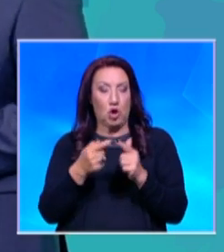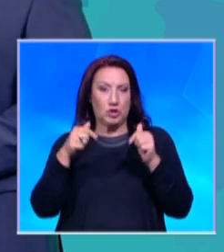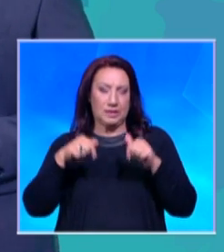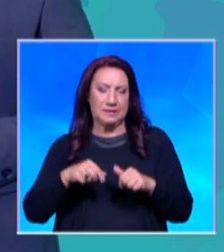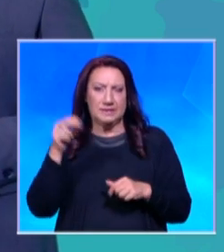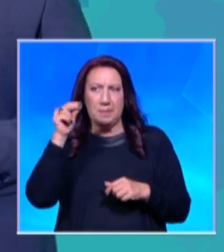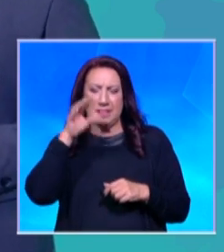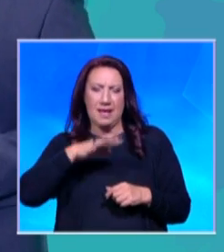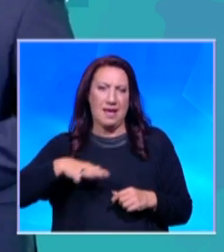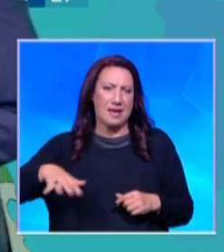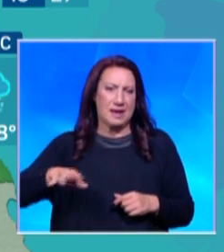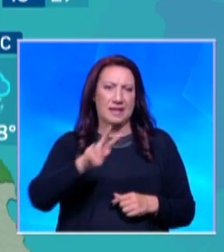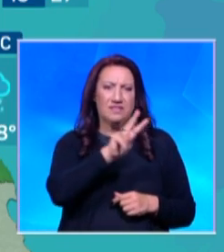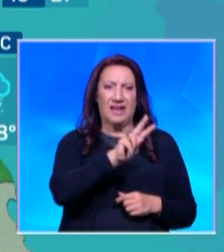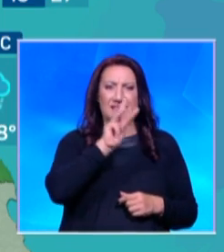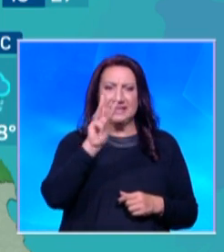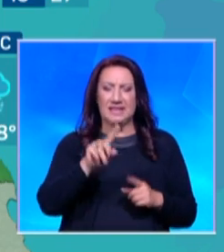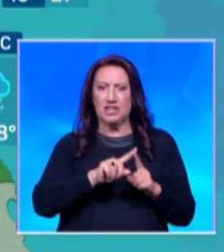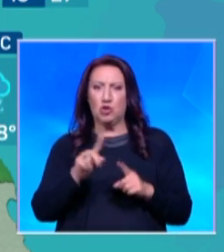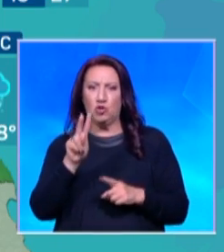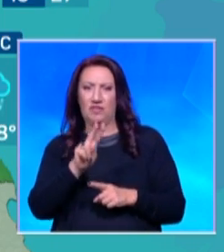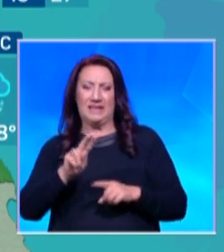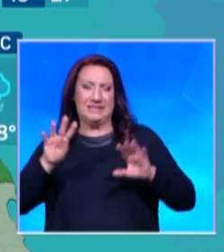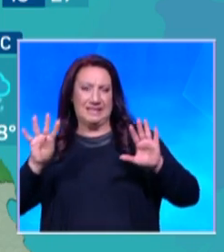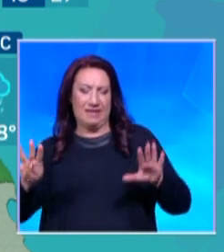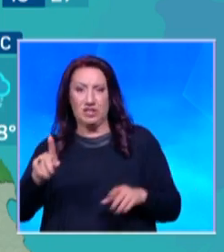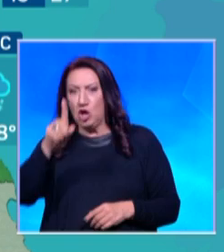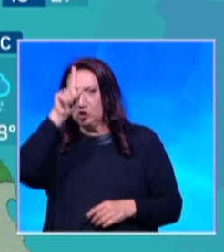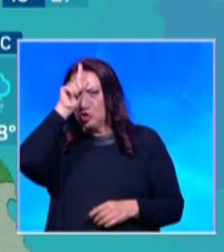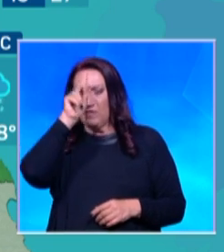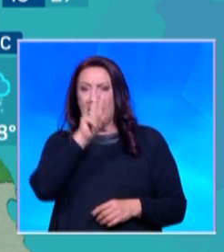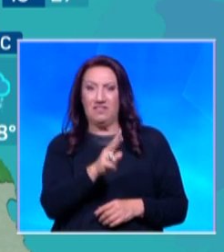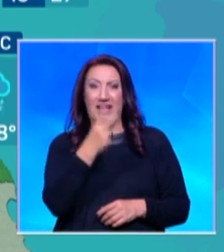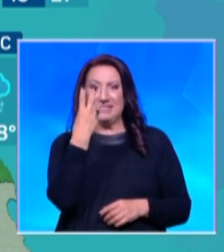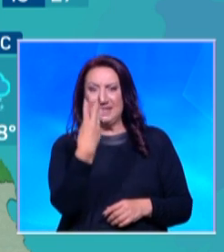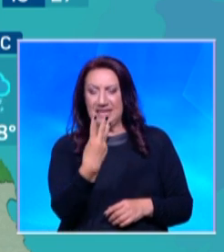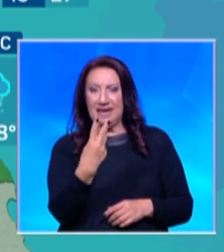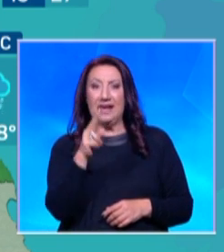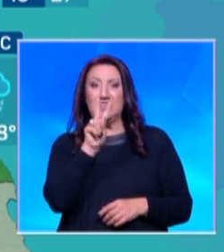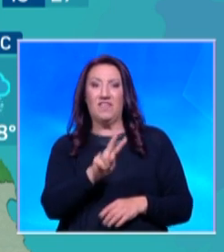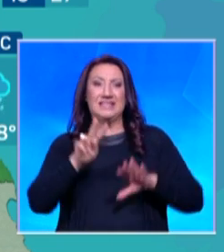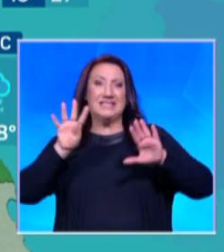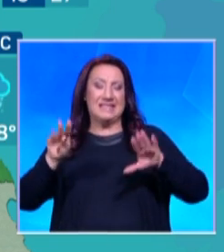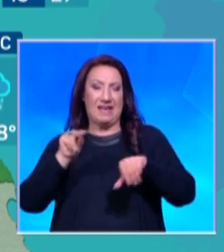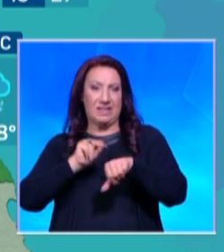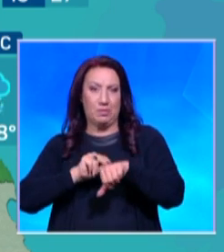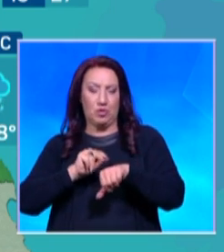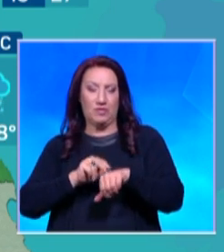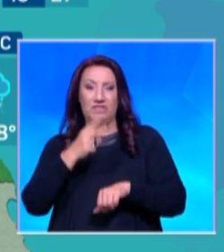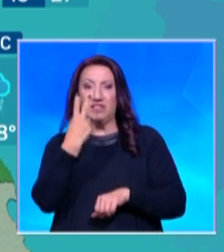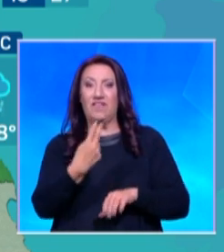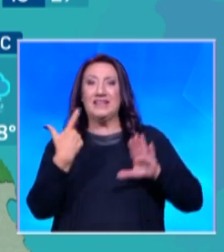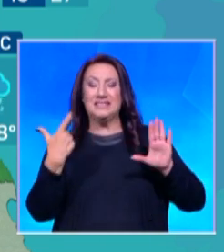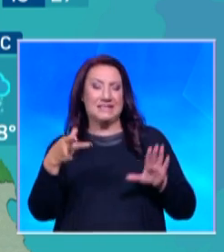23 и 29 градуса. За столицата около 23, 29 градуса в Пловдив и 27 градуса максимална